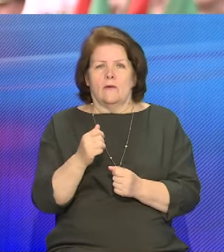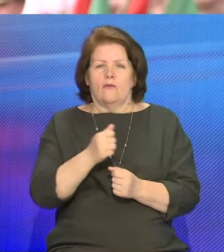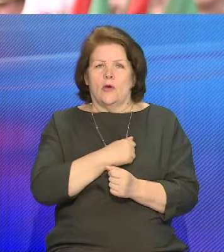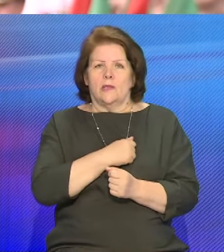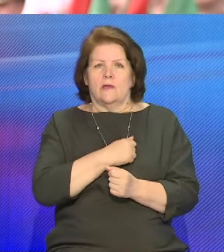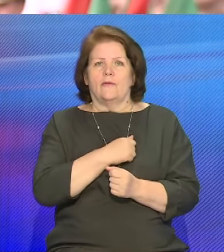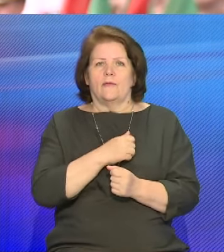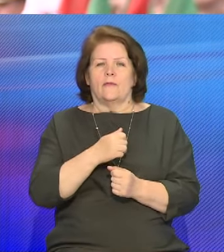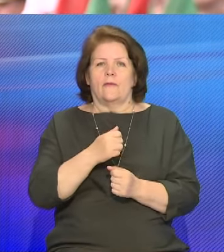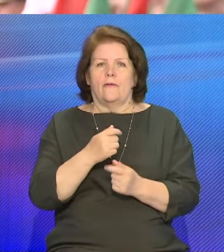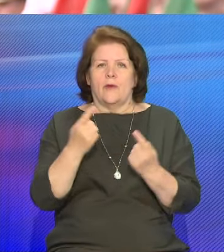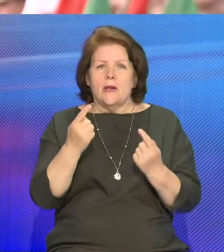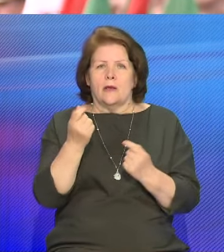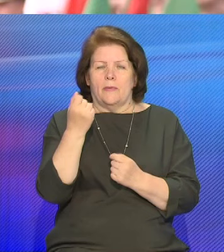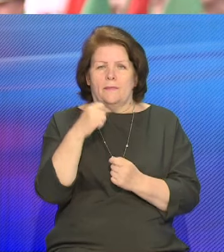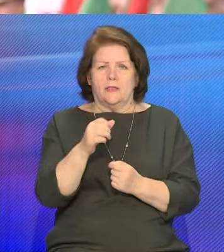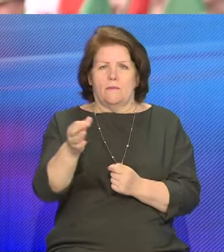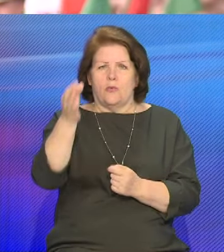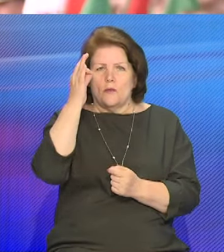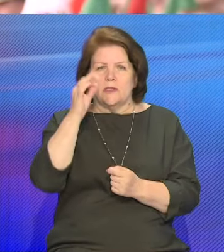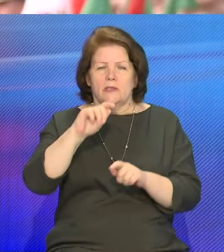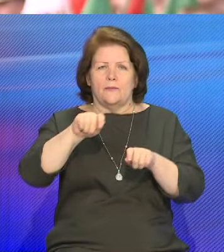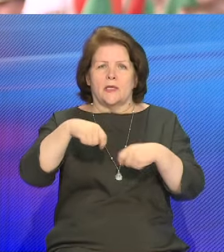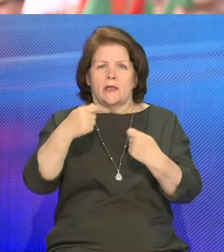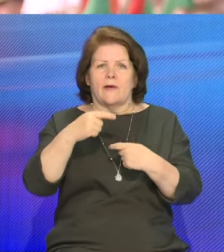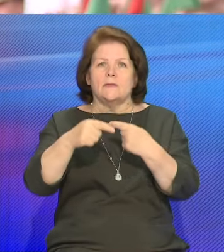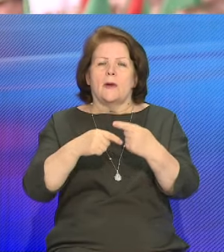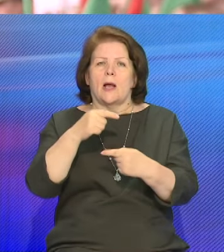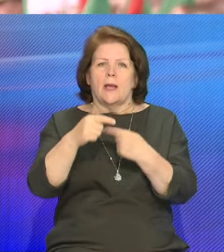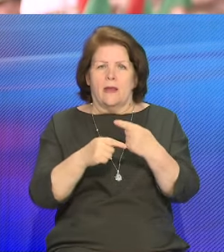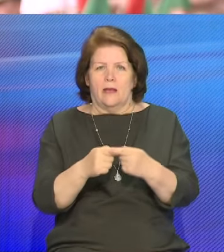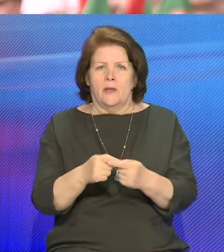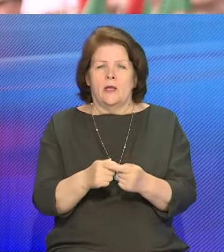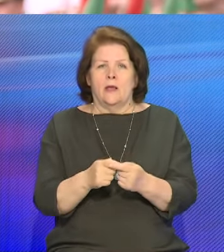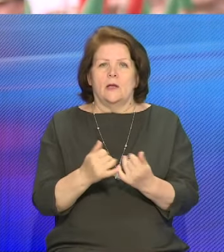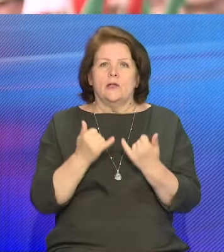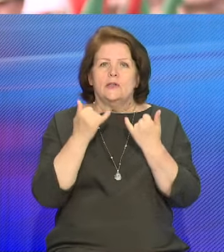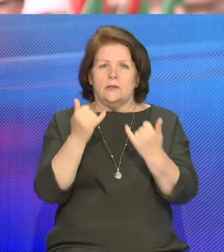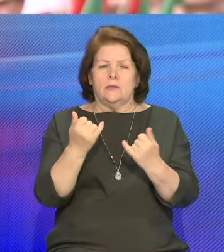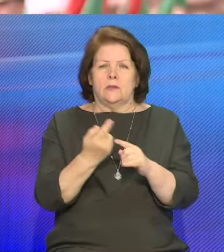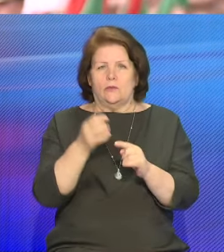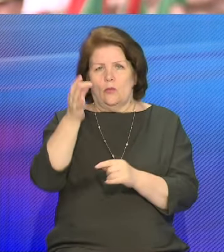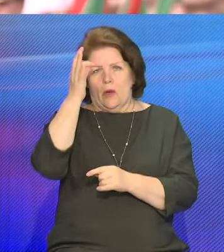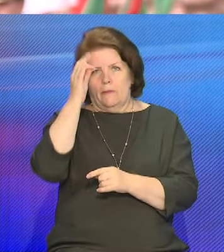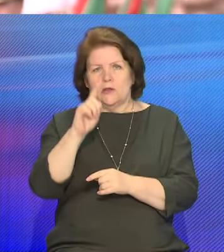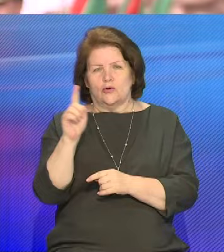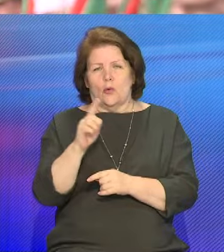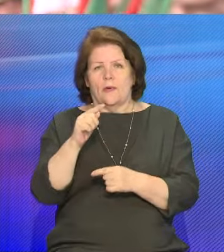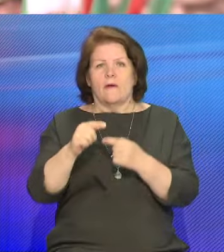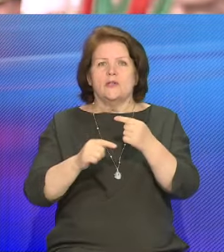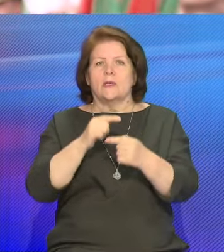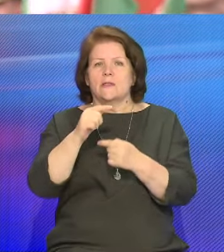Поэтому мы должны это помнить, передавать будущим поколениям, свято чтить эту память, для того, чтобы и в веках